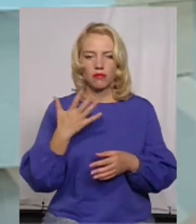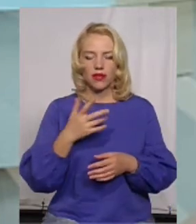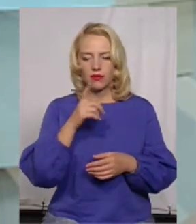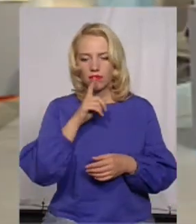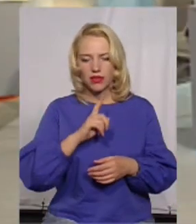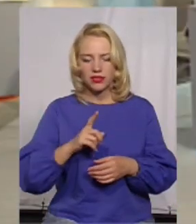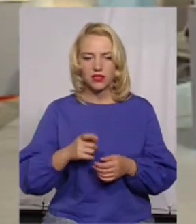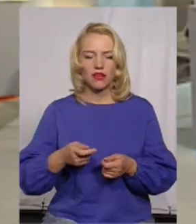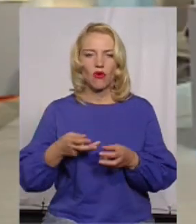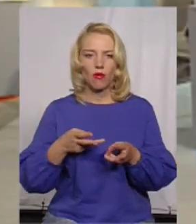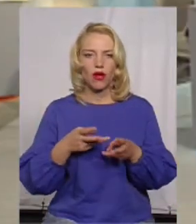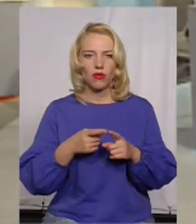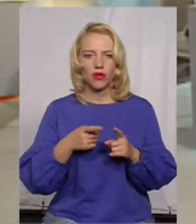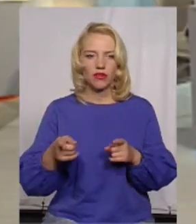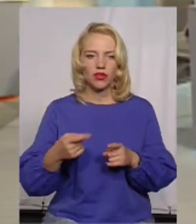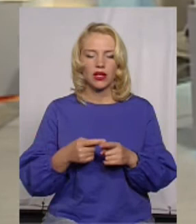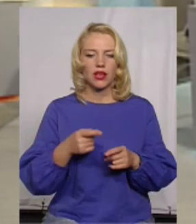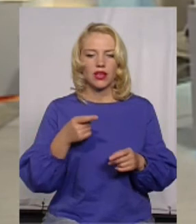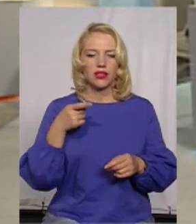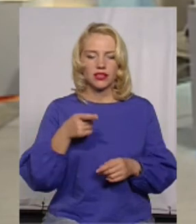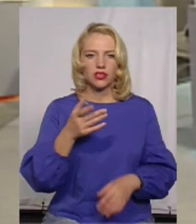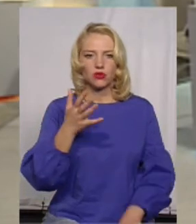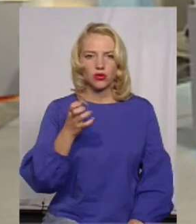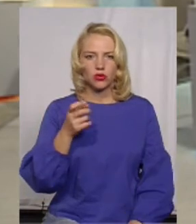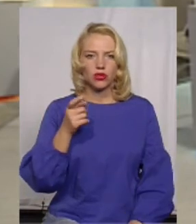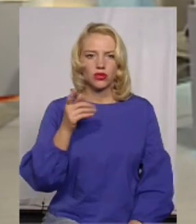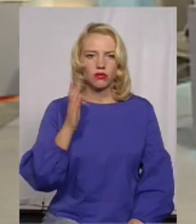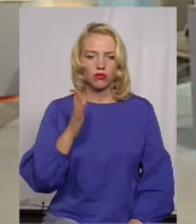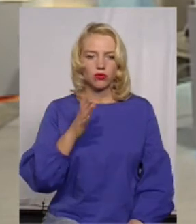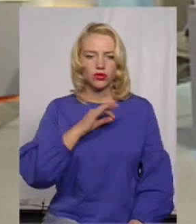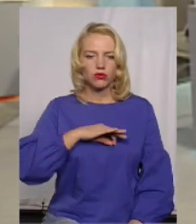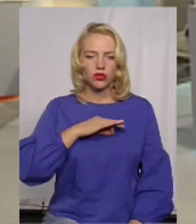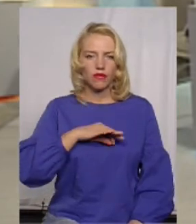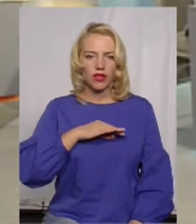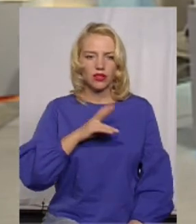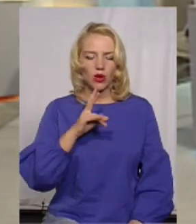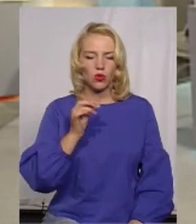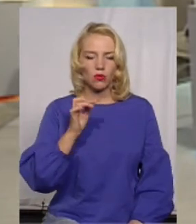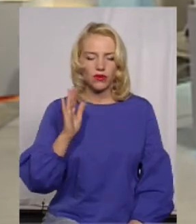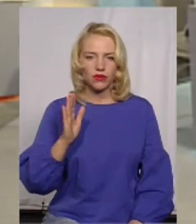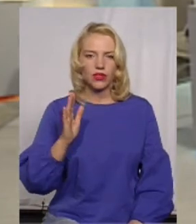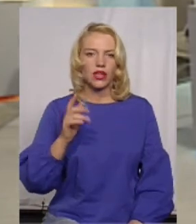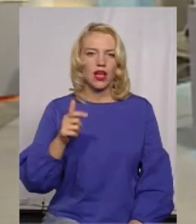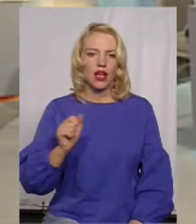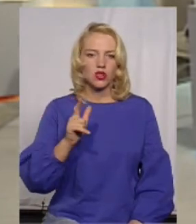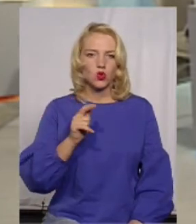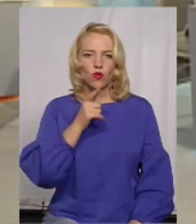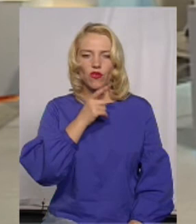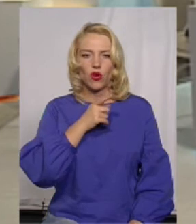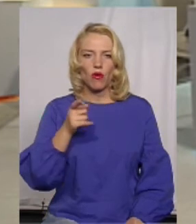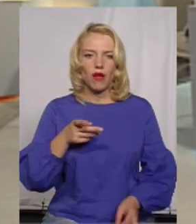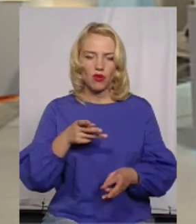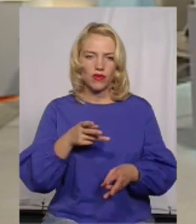періоду, це в межах півтори тисячі, дві тисячі кубічних метрів газу вони будуть споживати в опалювальний період. Тобто тому